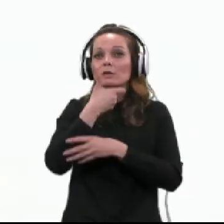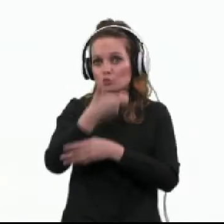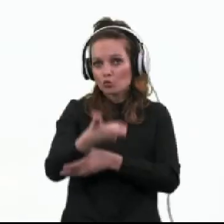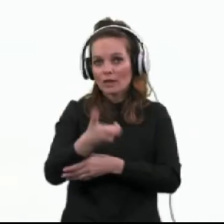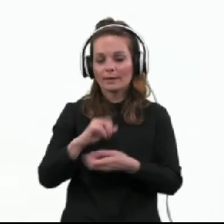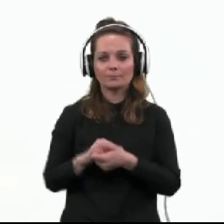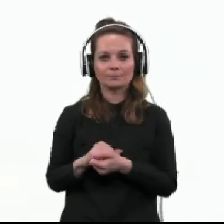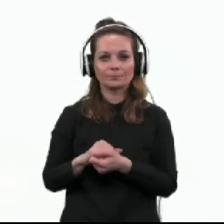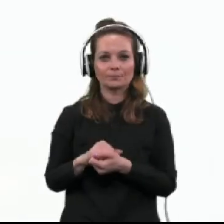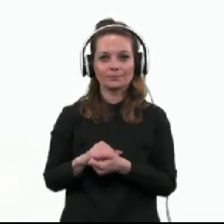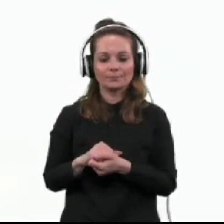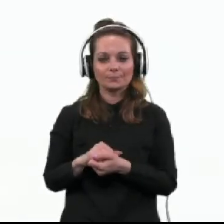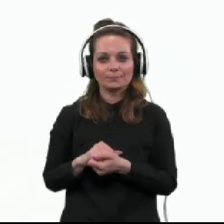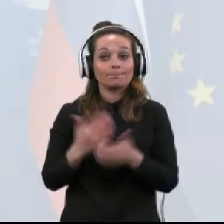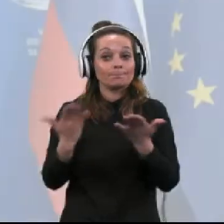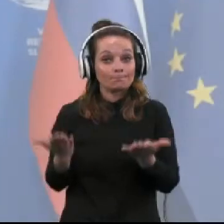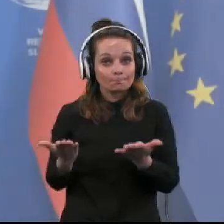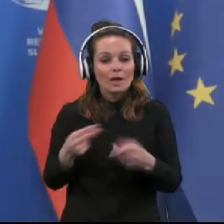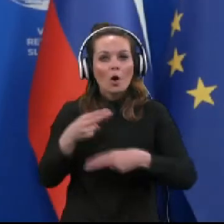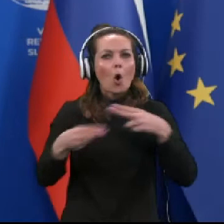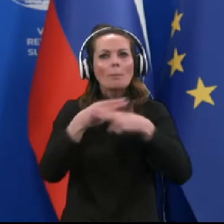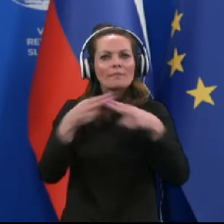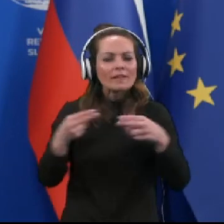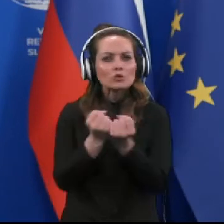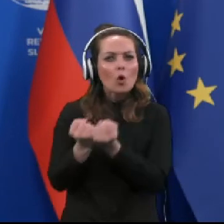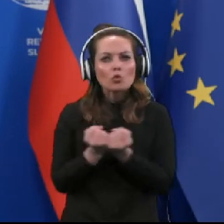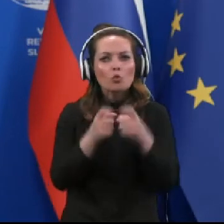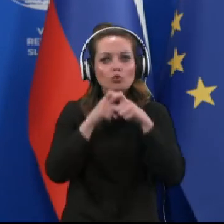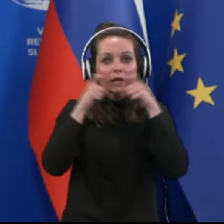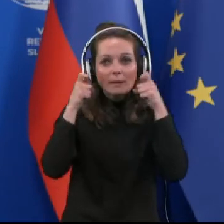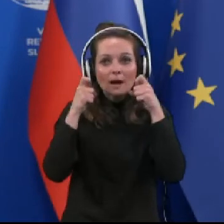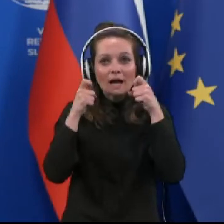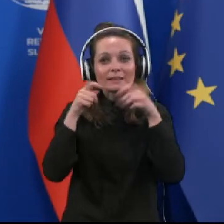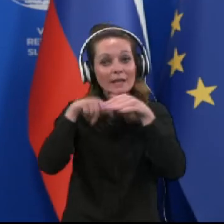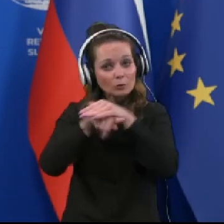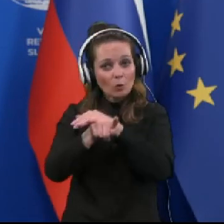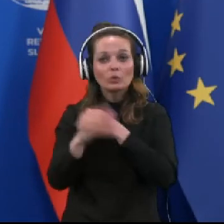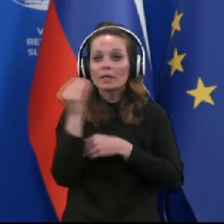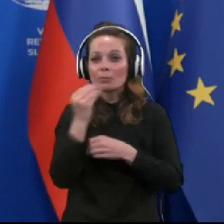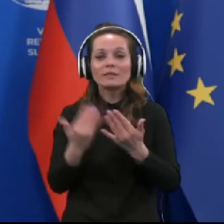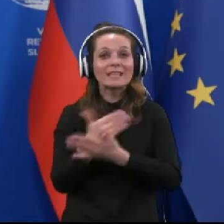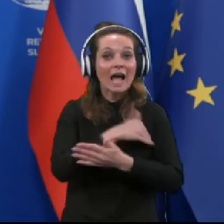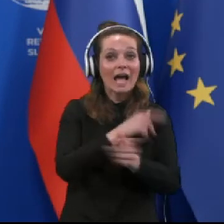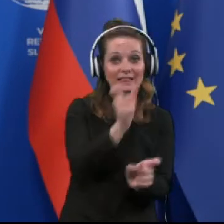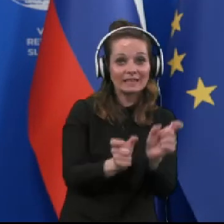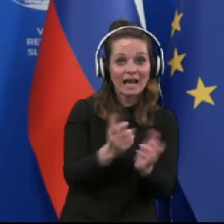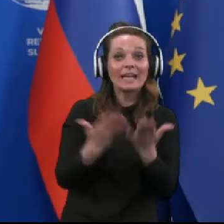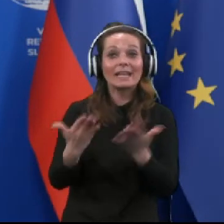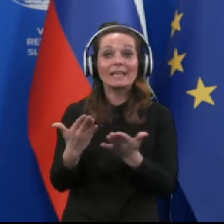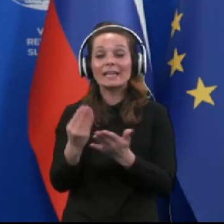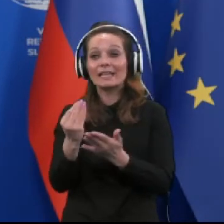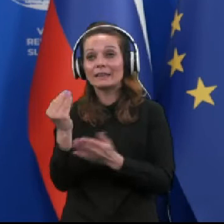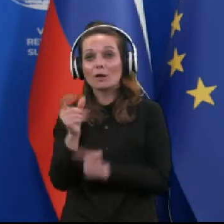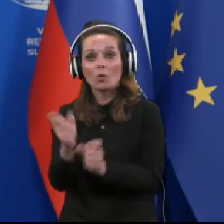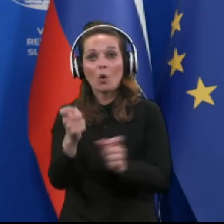površinah. Obvezno nošanje mask pri pouku za dijake in učence od